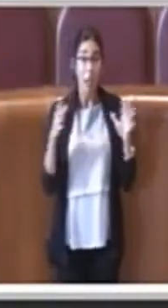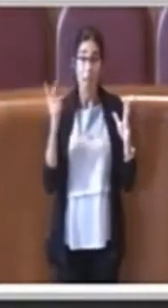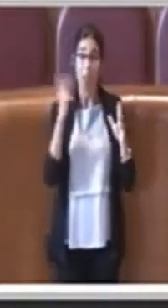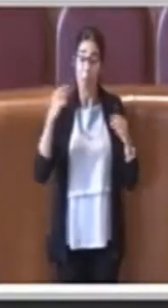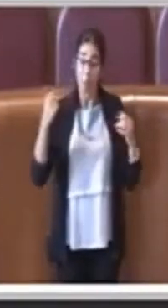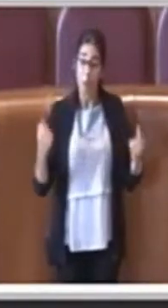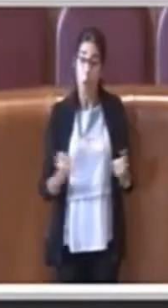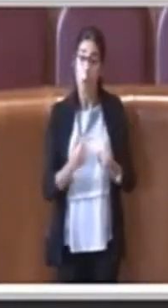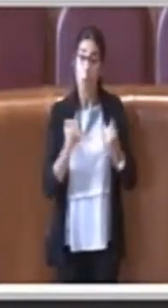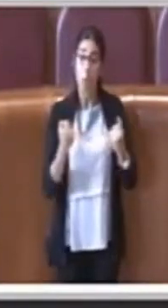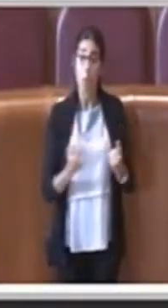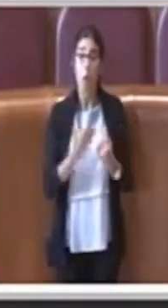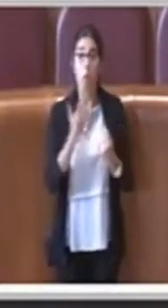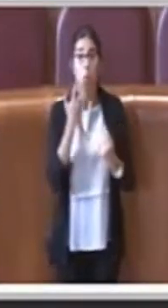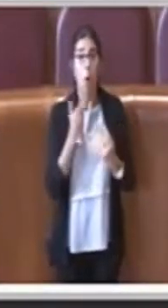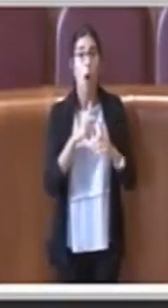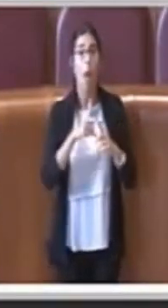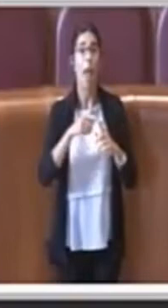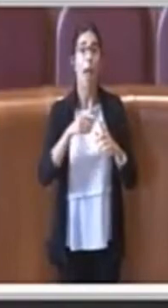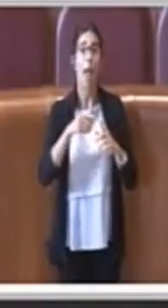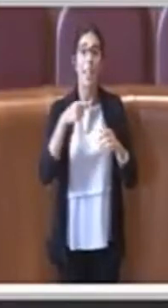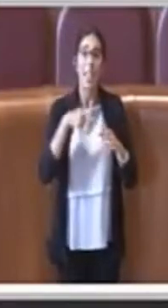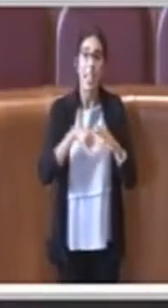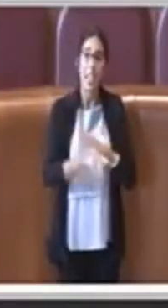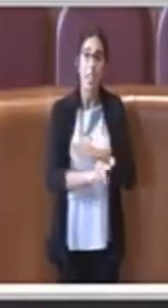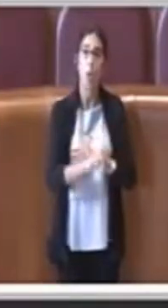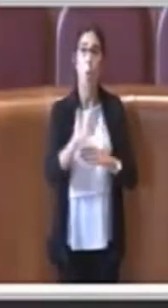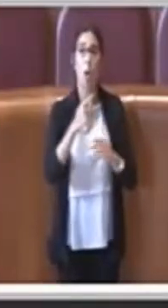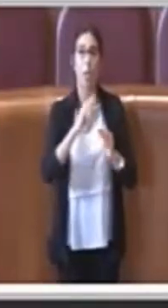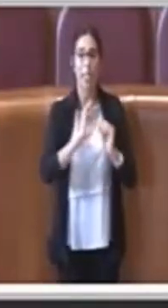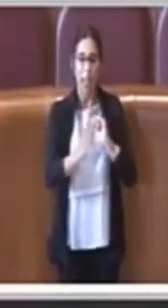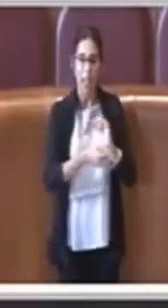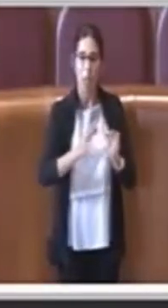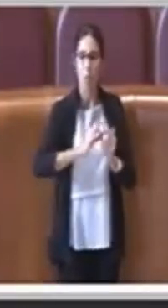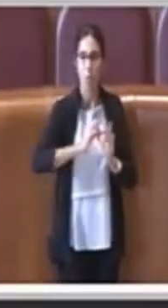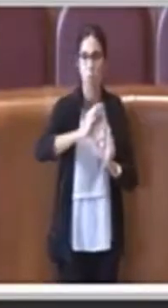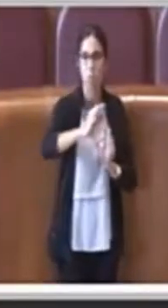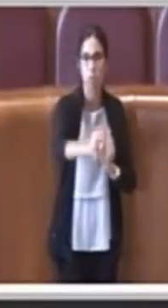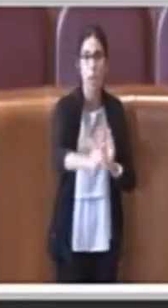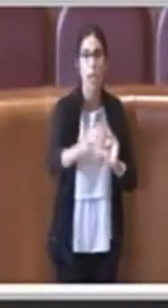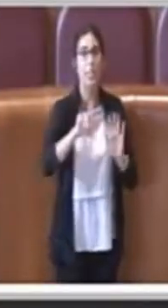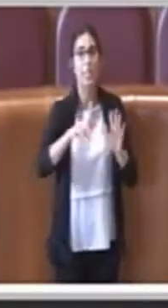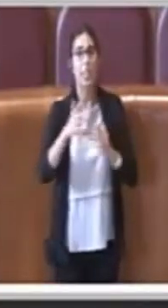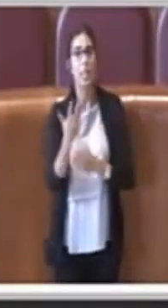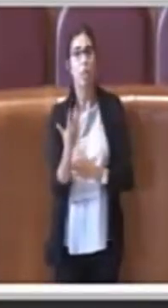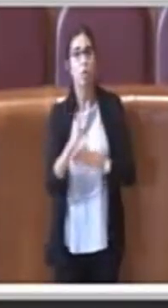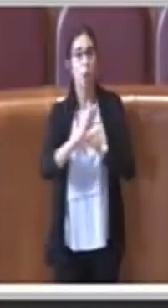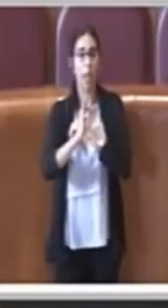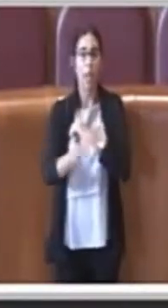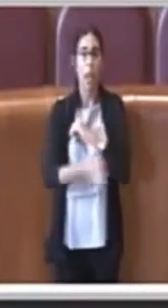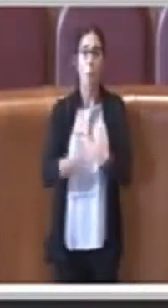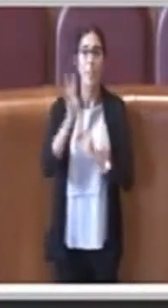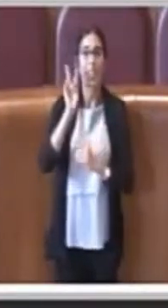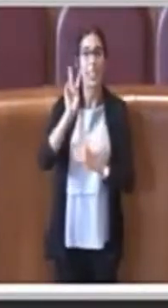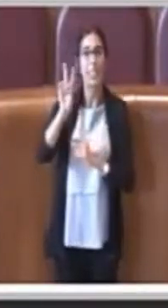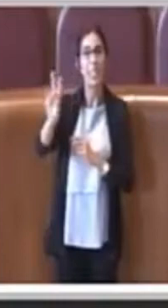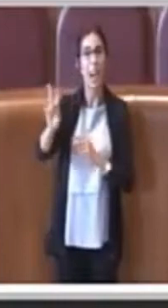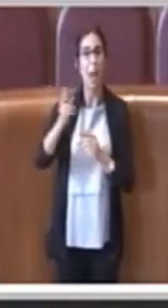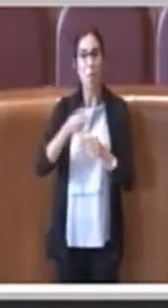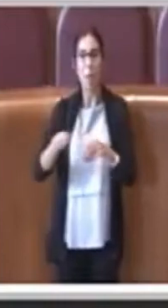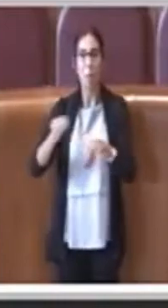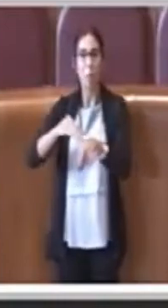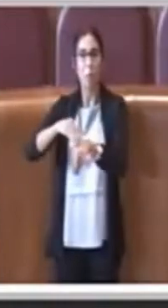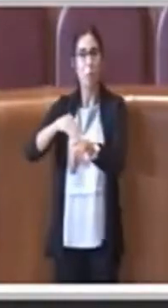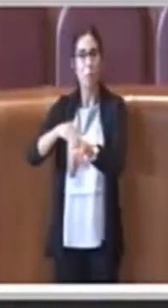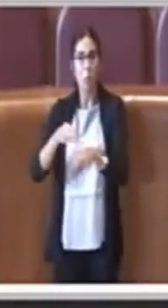'aumento dei chilometri delle metropolitane, i 75 chilometri di tram in più, corsie preferenziali,